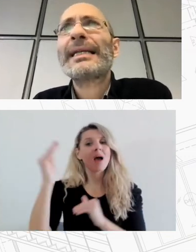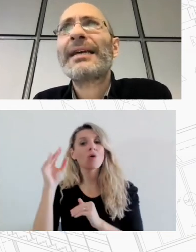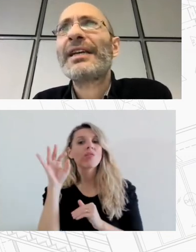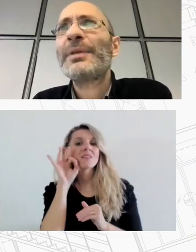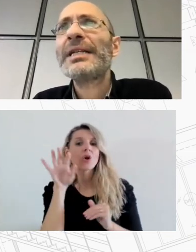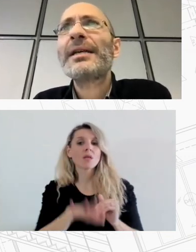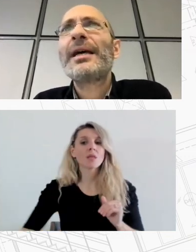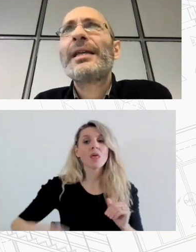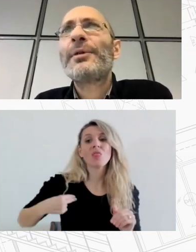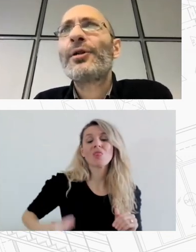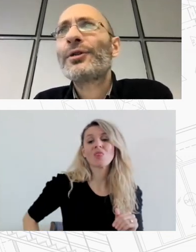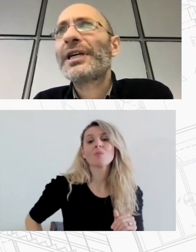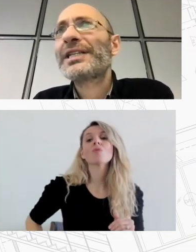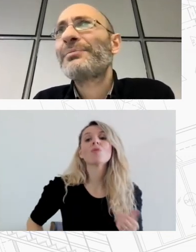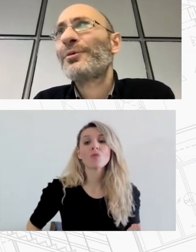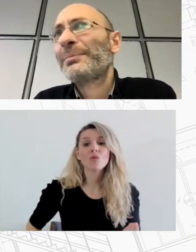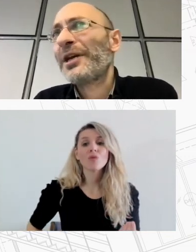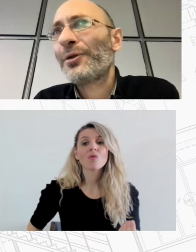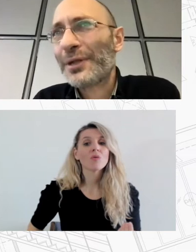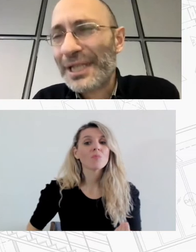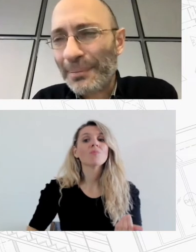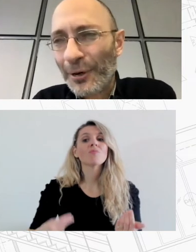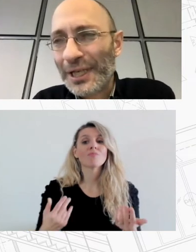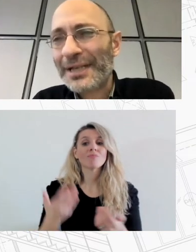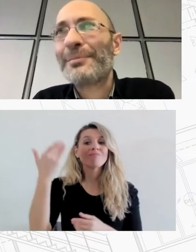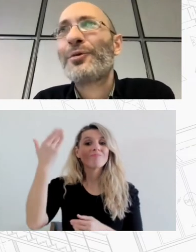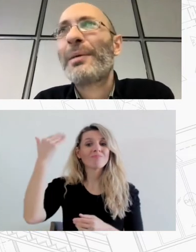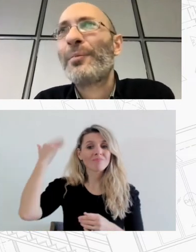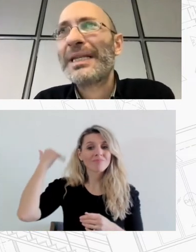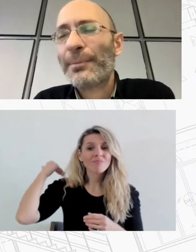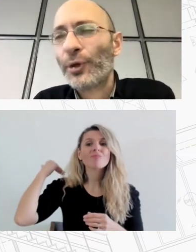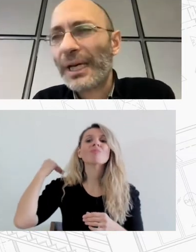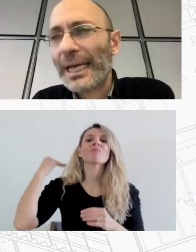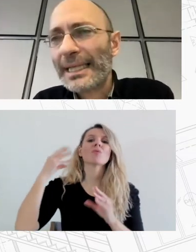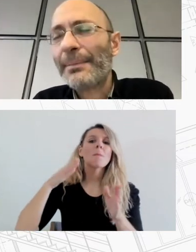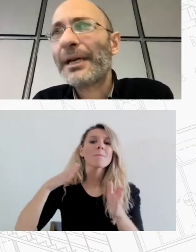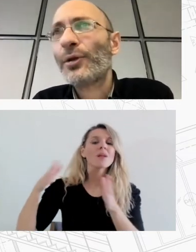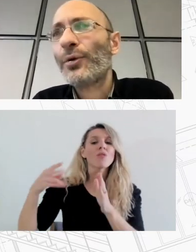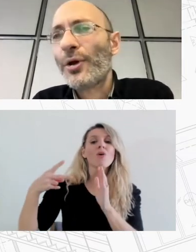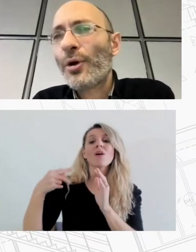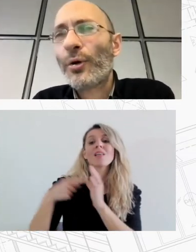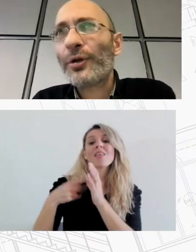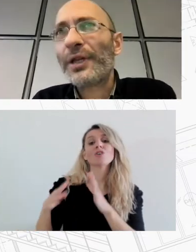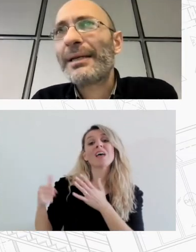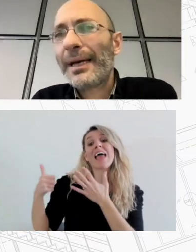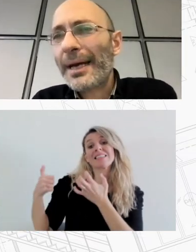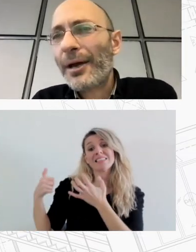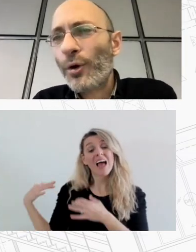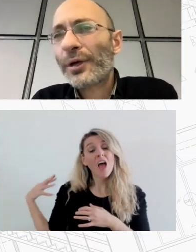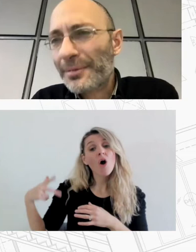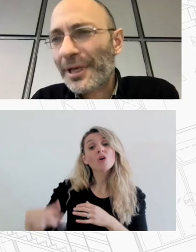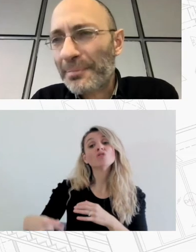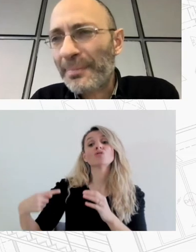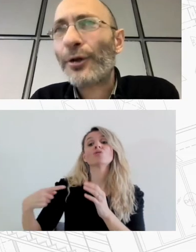κατασκευασμένες την περίοδο της αντιπαροχής από το 60 μέχρι το 80 ένα